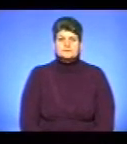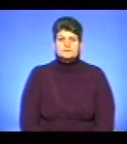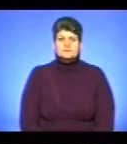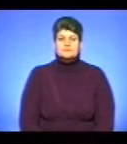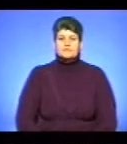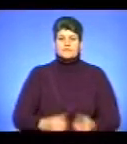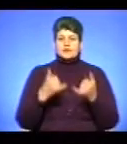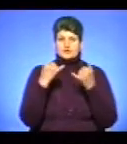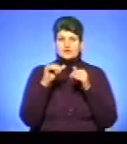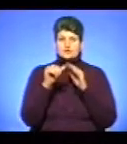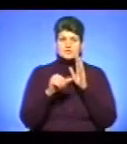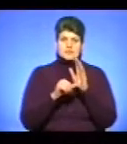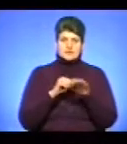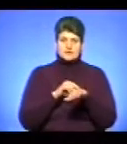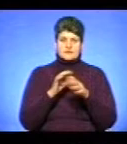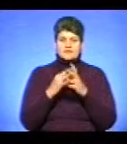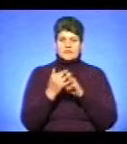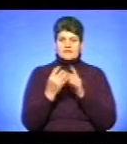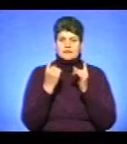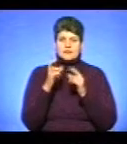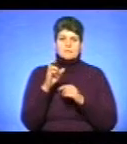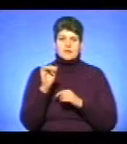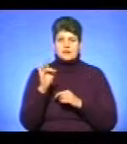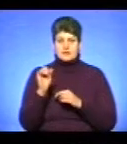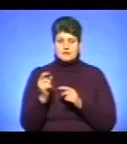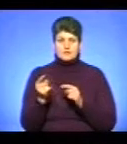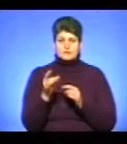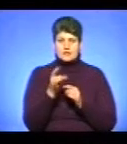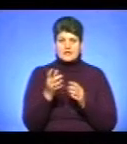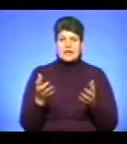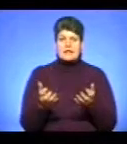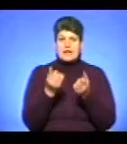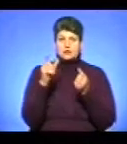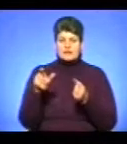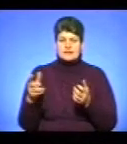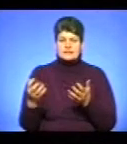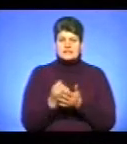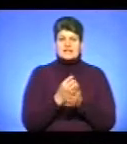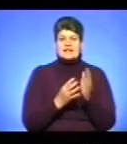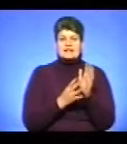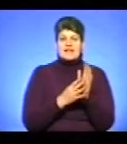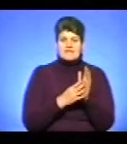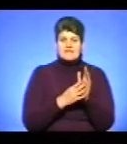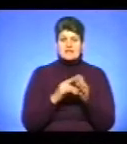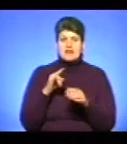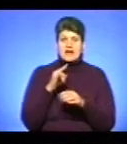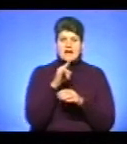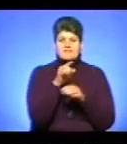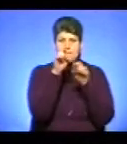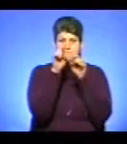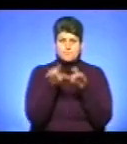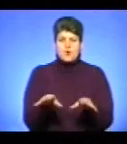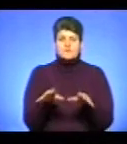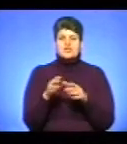Сьогодні о 16-й годині у селі Великій Бірки Тернопільського району рятувальники знайшли 9 авіабомб часів Другої світової